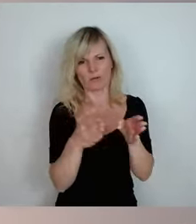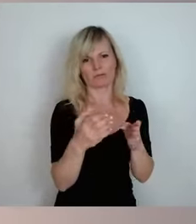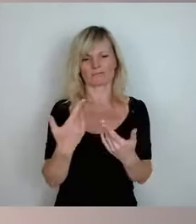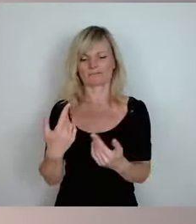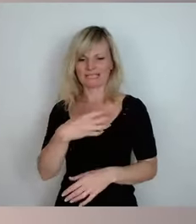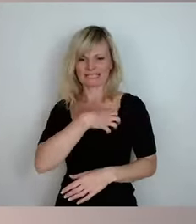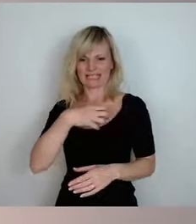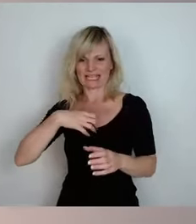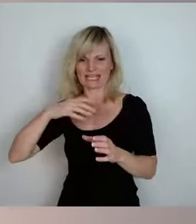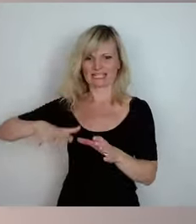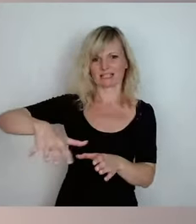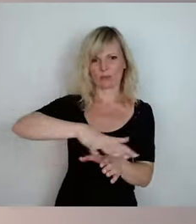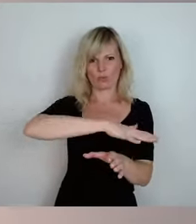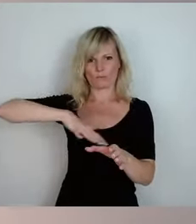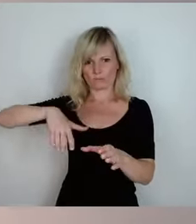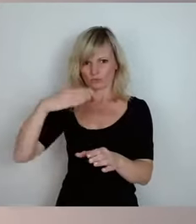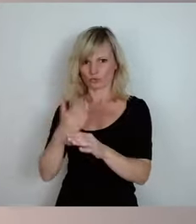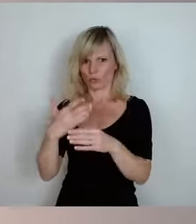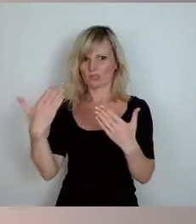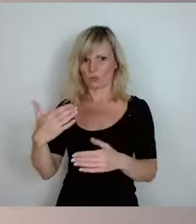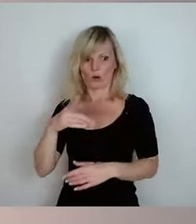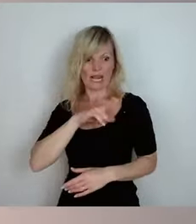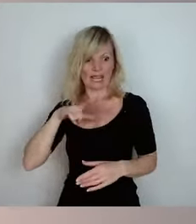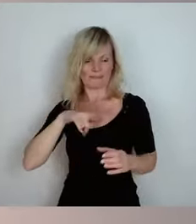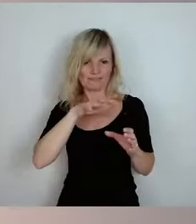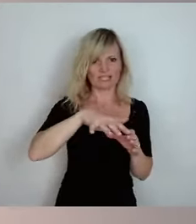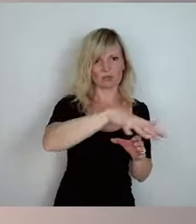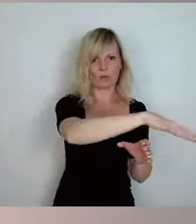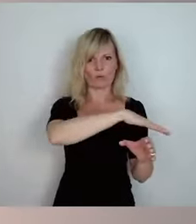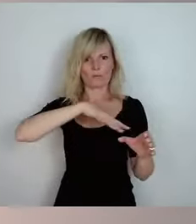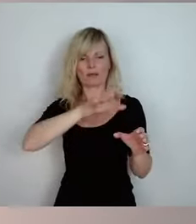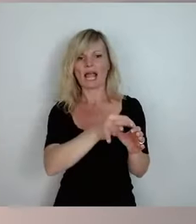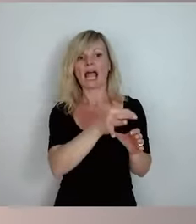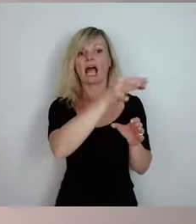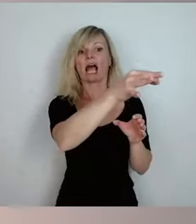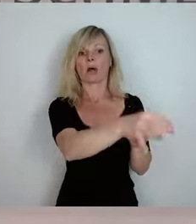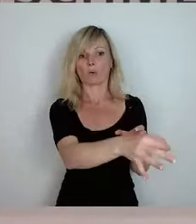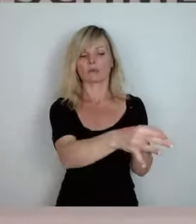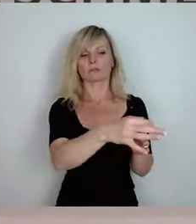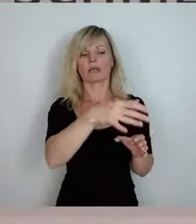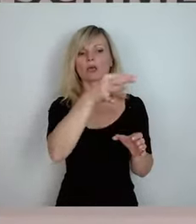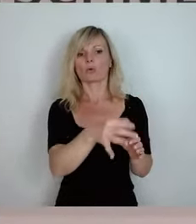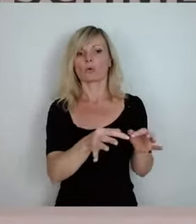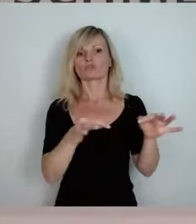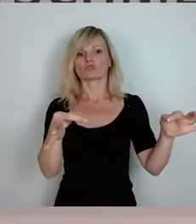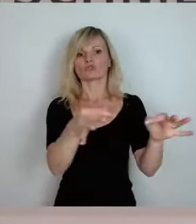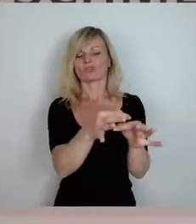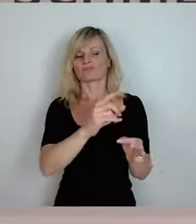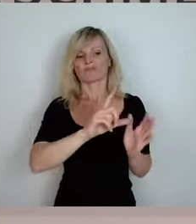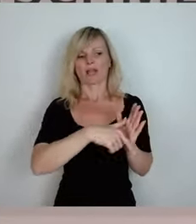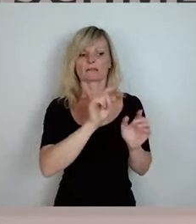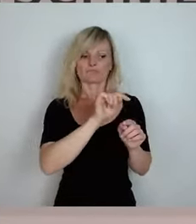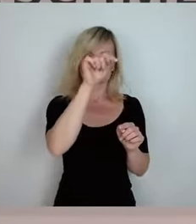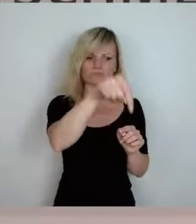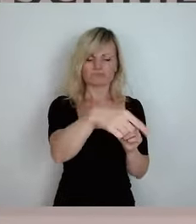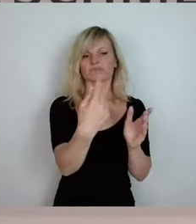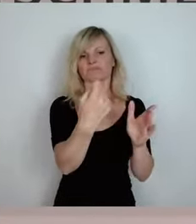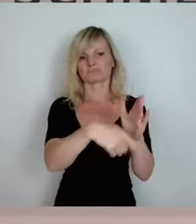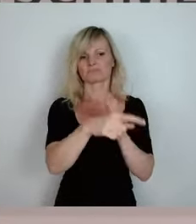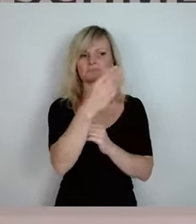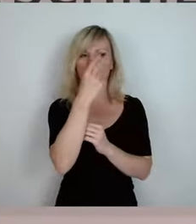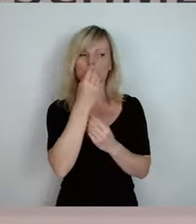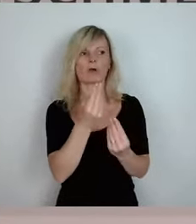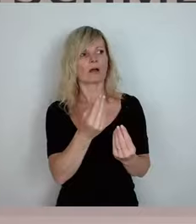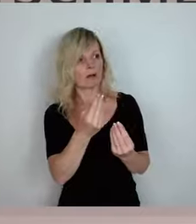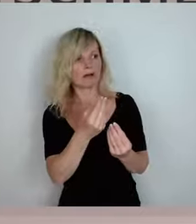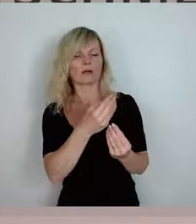ringsherum um Leipzig schon, dass die jungen Leute rausziehen, weil sie sich das Grundstück leisten können, weil sie merken, die Schulen sind in Ordnung, Kindergärten